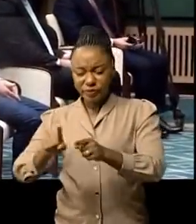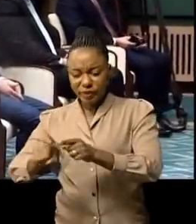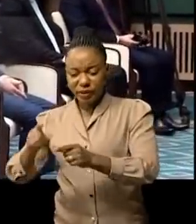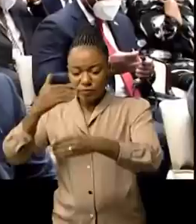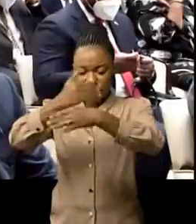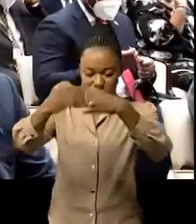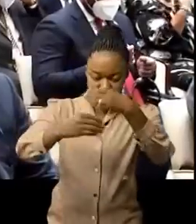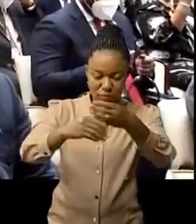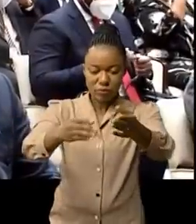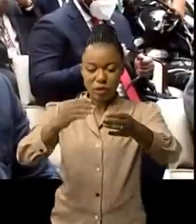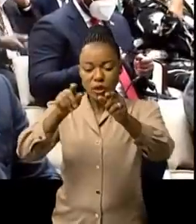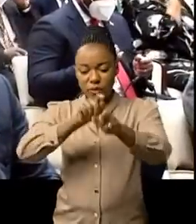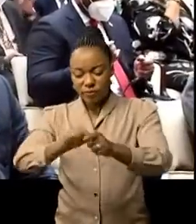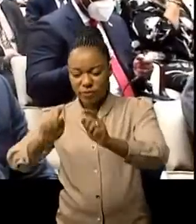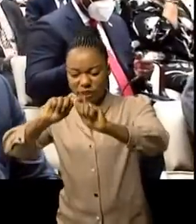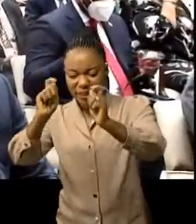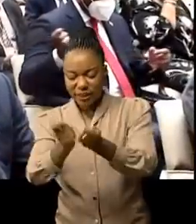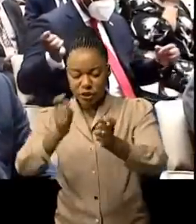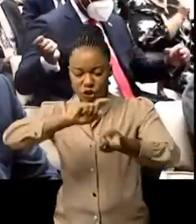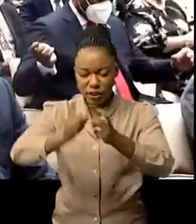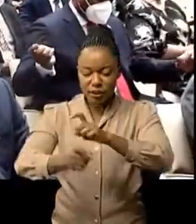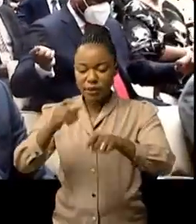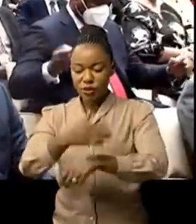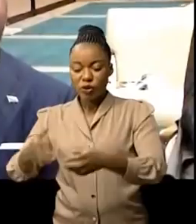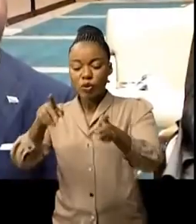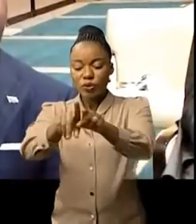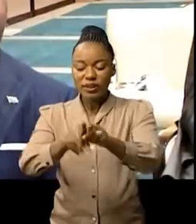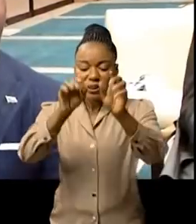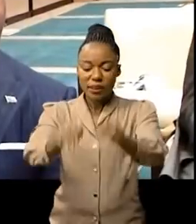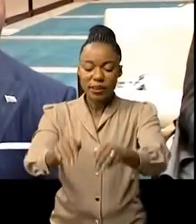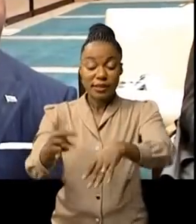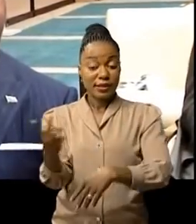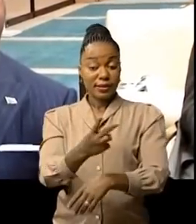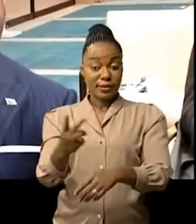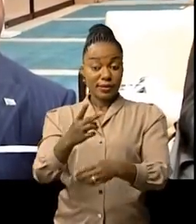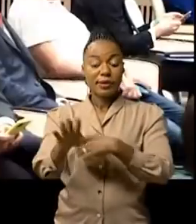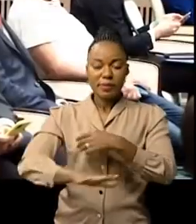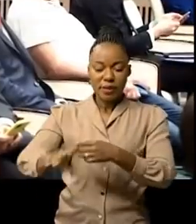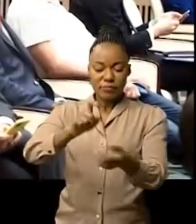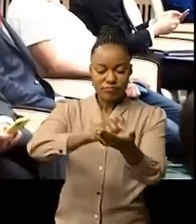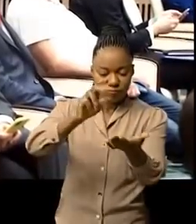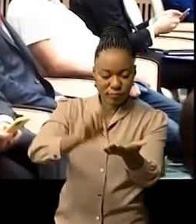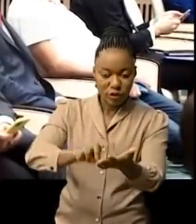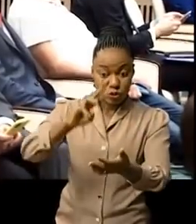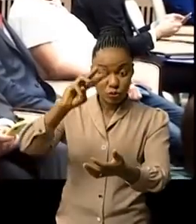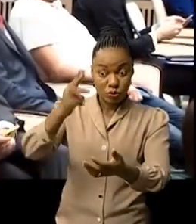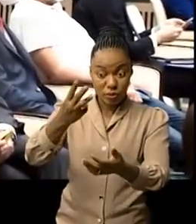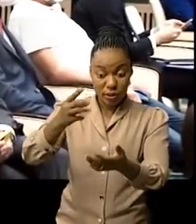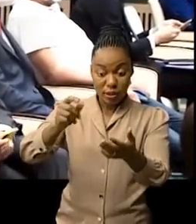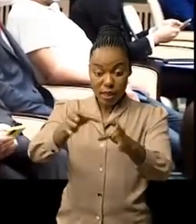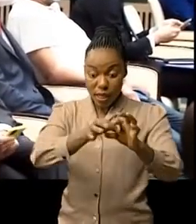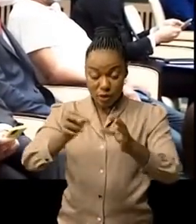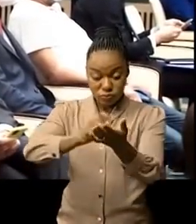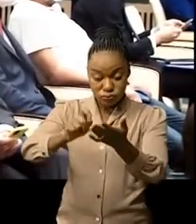infrastructures, l'industrie de la transformation et l'agriculture. Les deux pays ont signé trois accords commerciaux portant